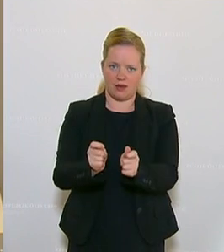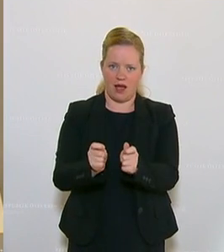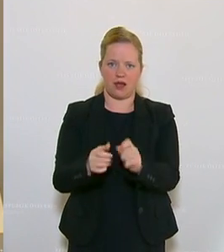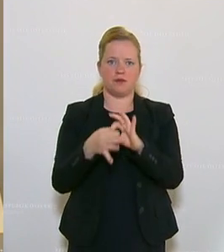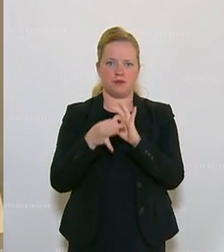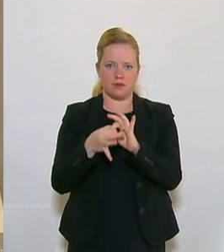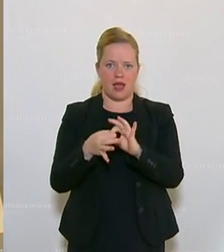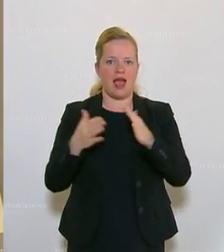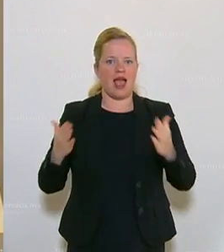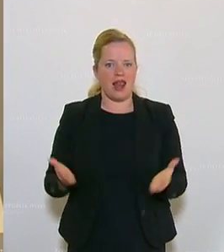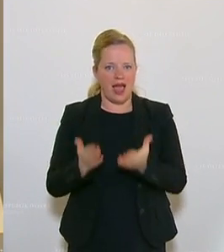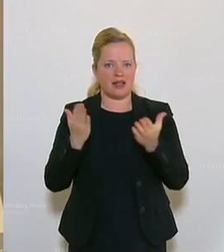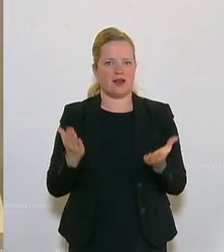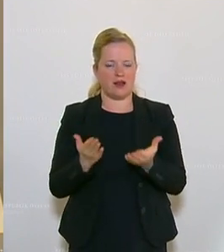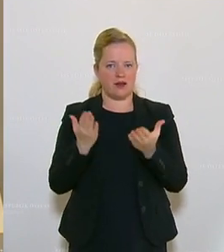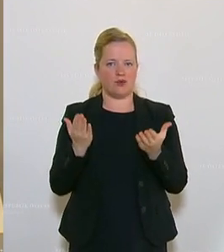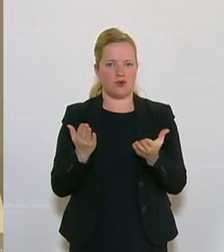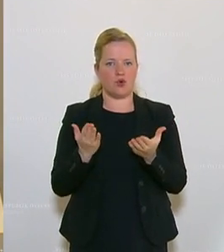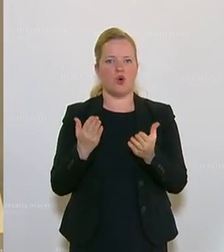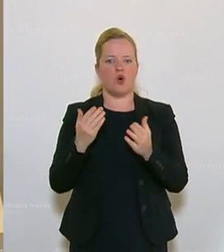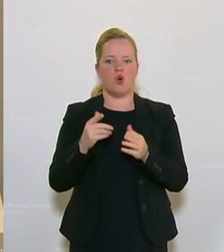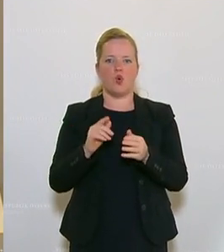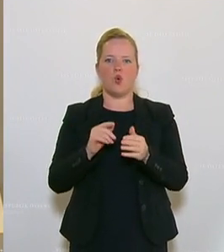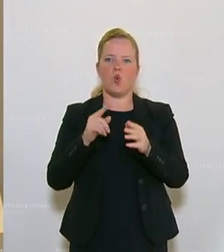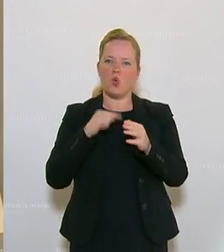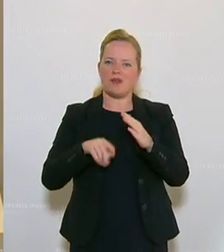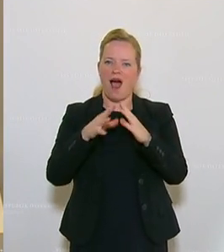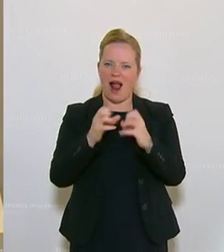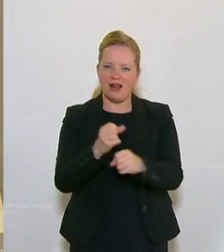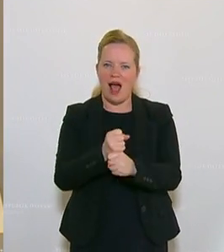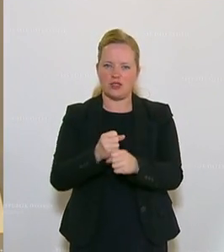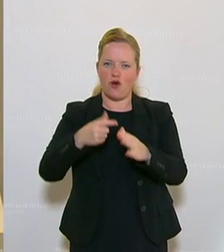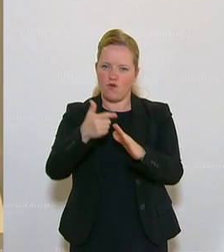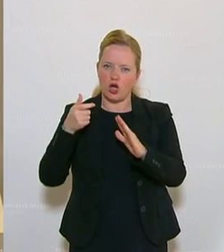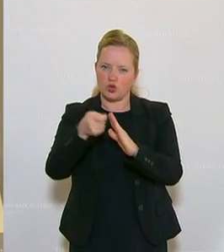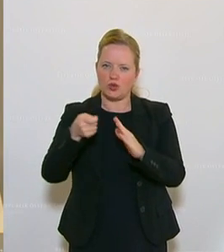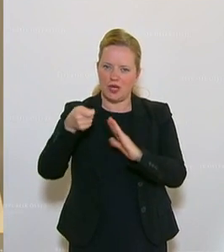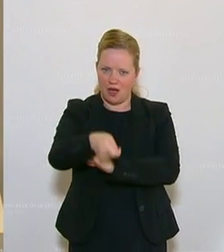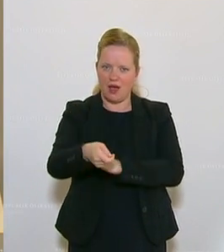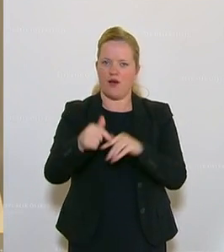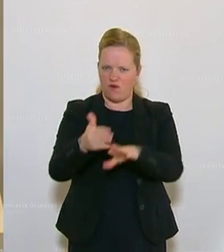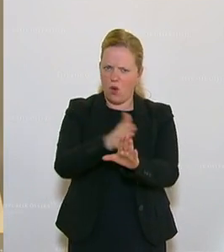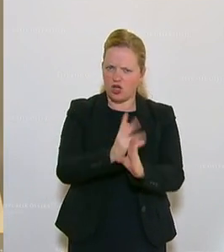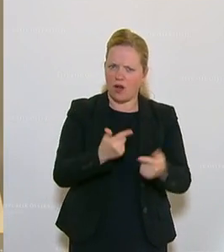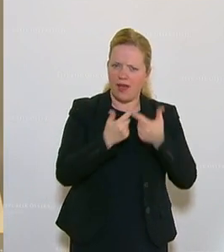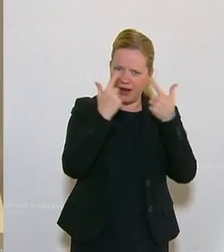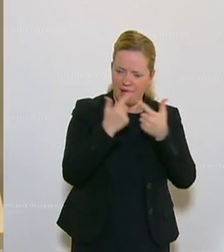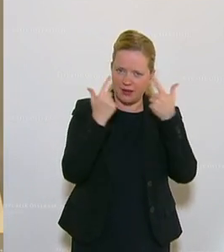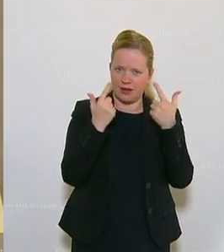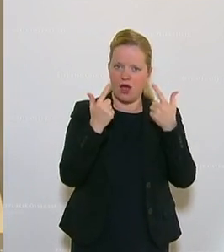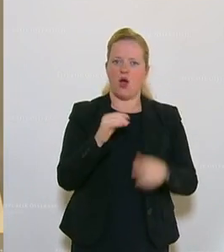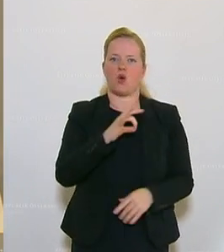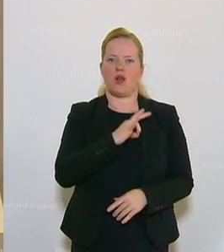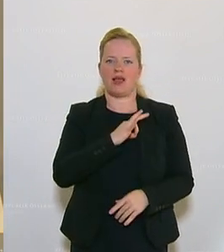in Bezug auf die erleichterte Geltung machen von Unterhaltsvorschüssen, ich habe das zuerst erläutert, ist von der Mag. Selma